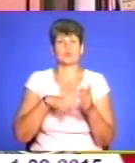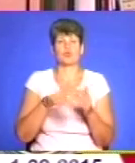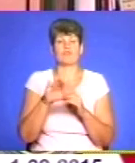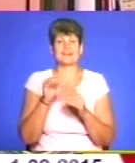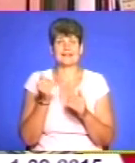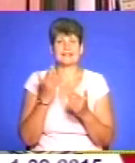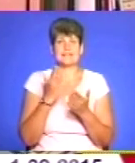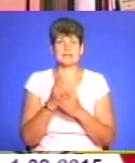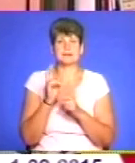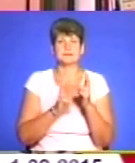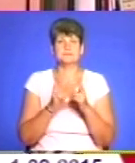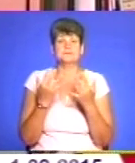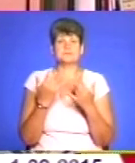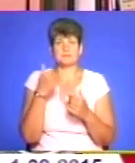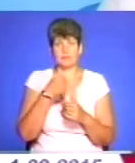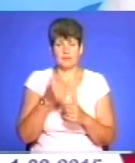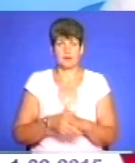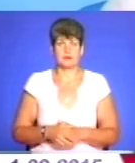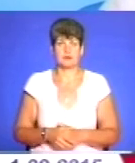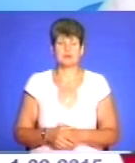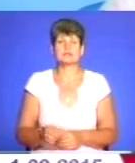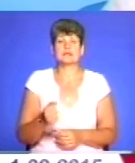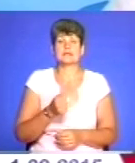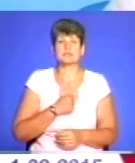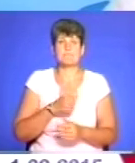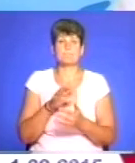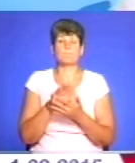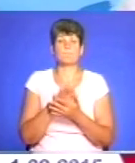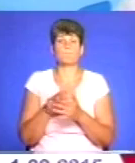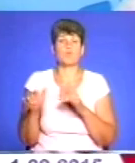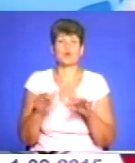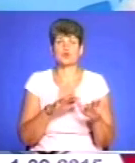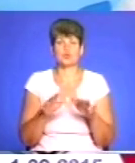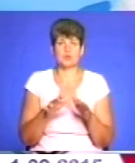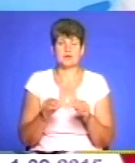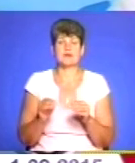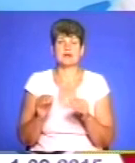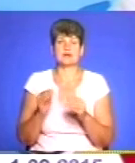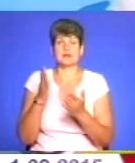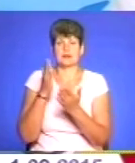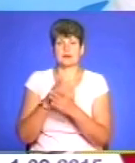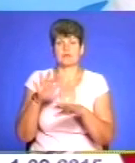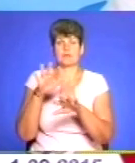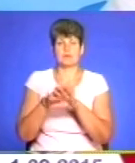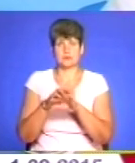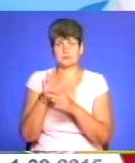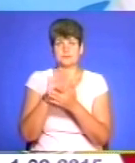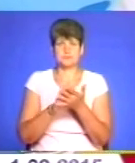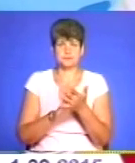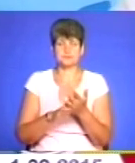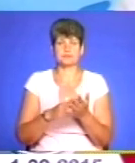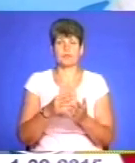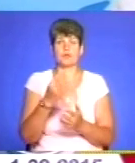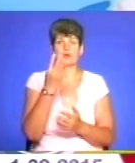який існує на підприємстві вже кілька років. На жаль, процедури, встановлені в банку, тривають вже 4